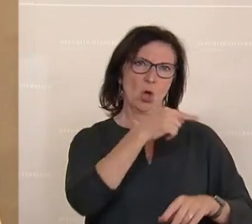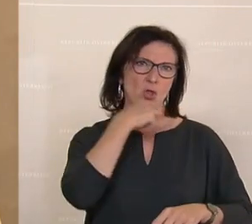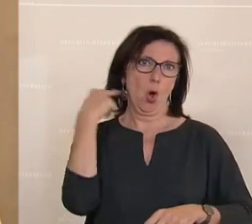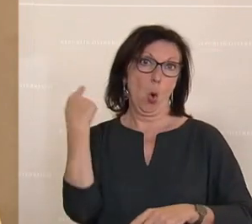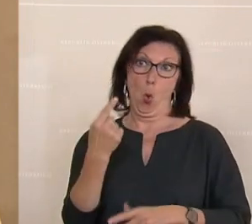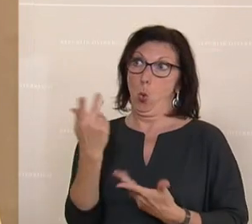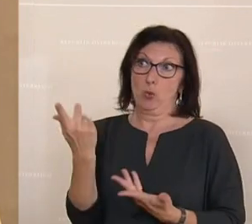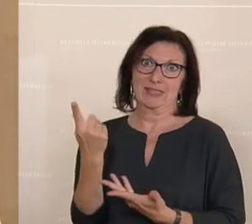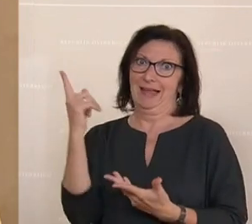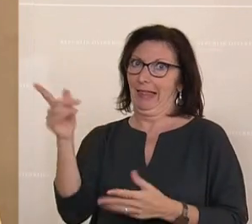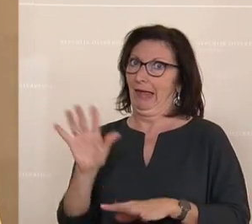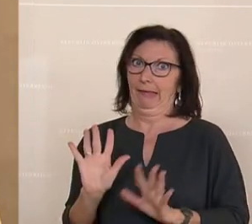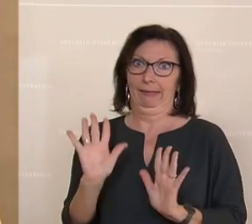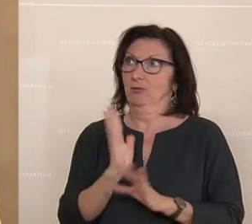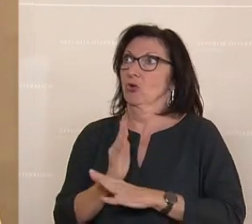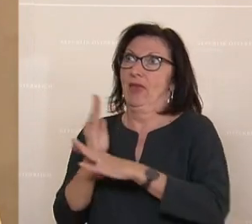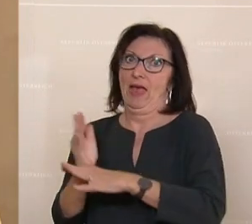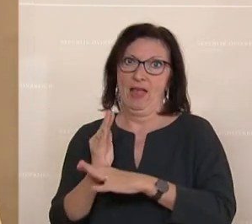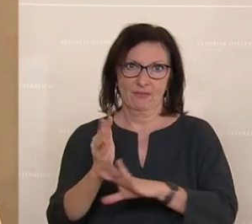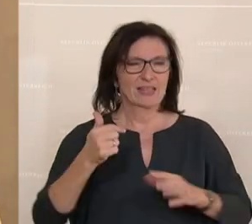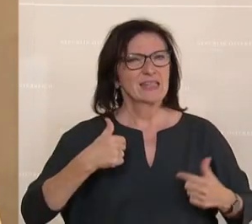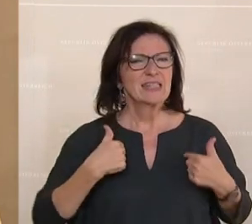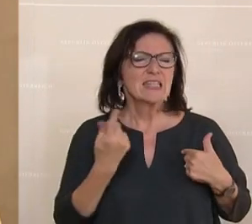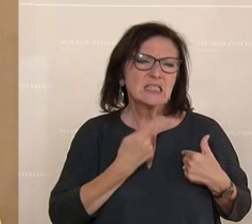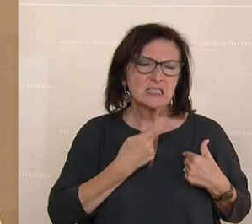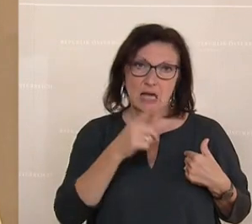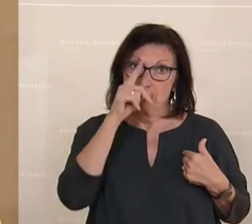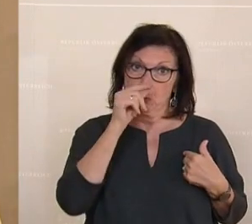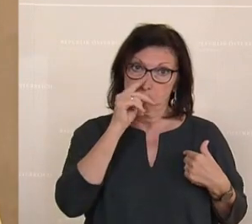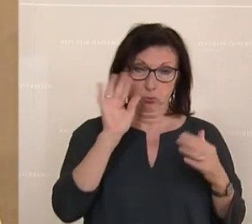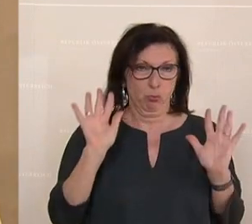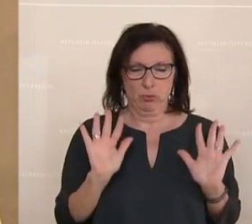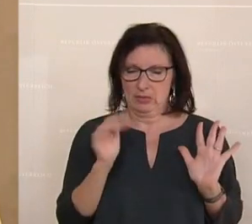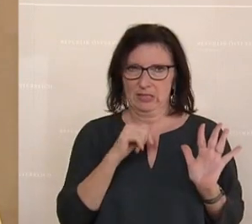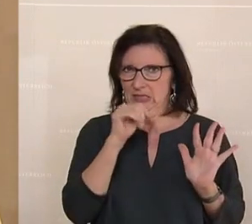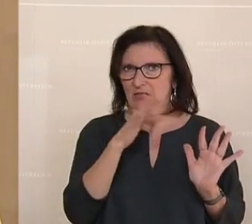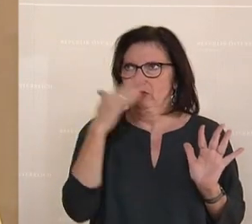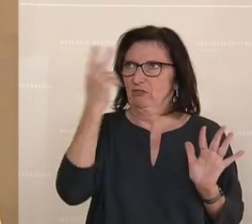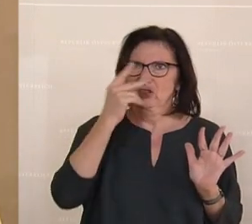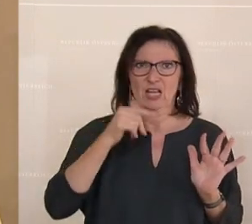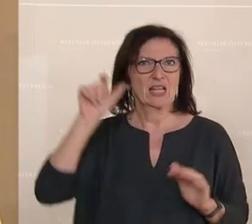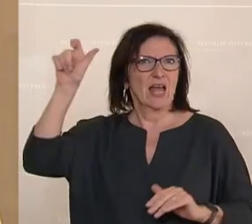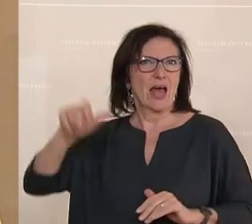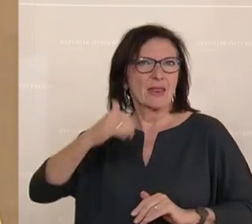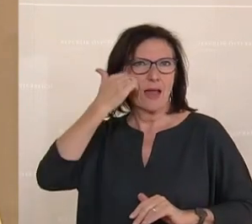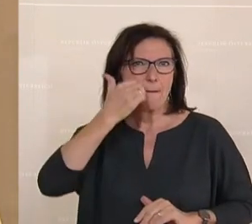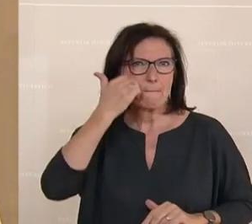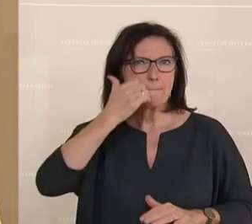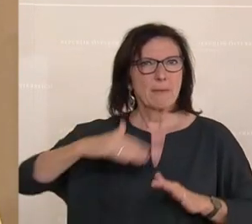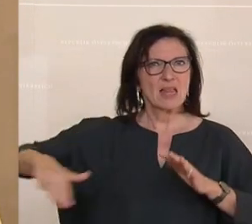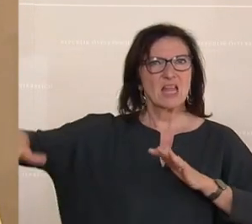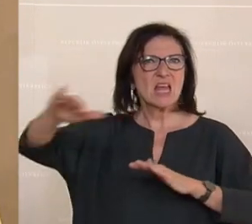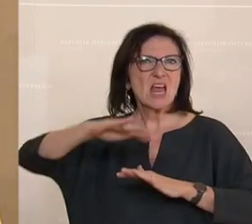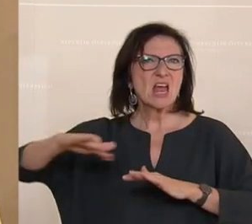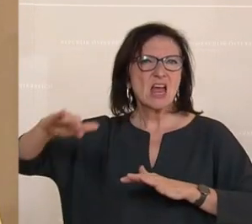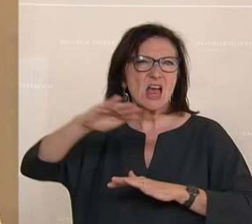mich jetzt auf dieses dünne Eis begeben, obwohl ich keine Putin-Versteherin bin. Ich maße mir nicht an, dass ich einen Mann verstehe, der in den Hinterhöfen von Leningrad